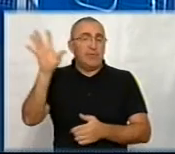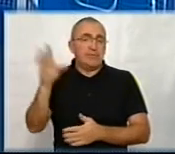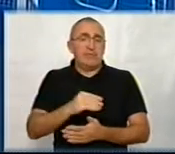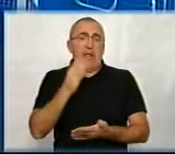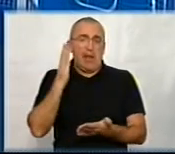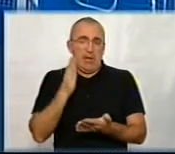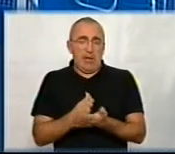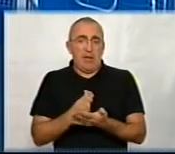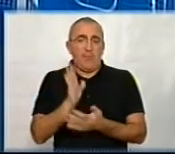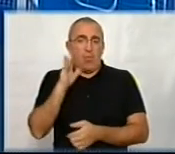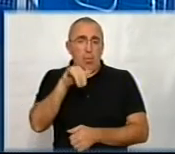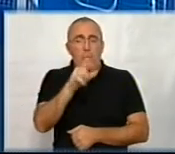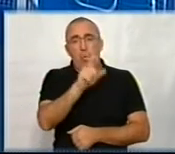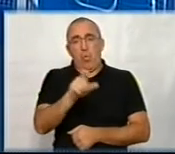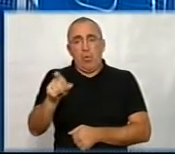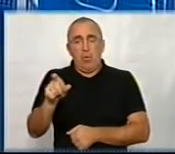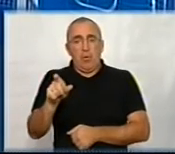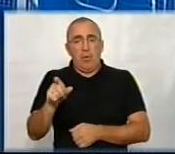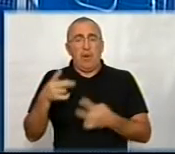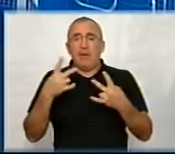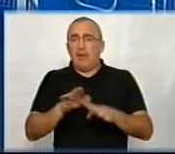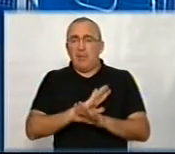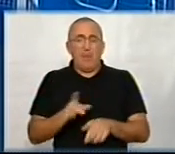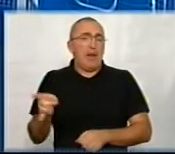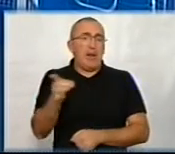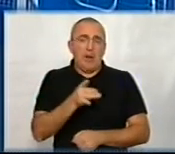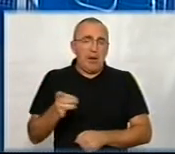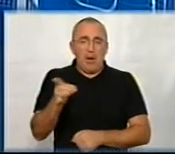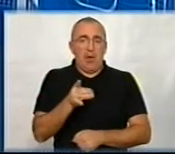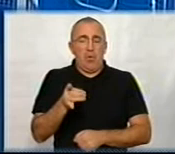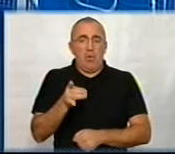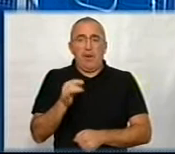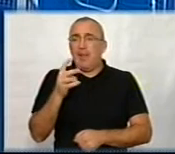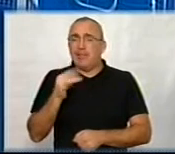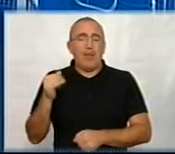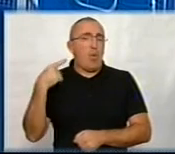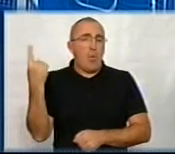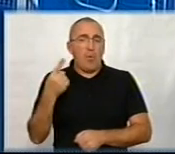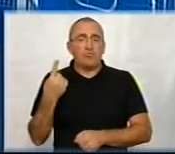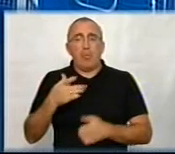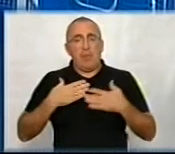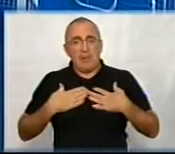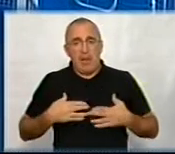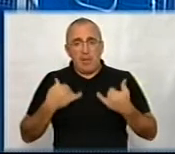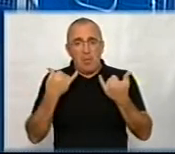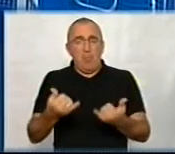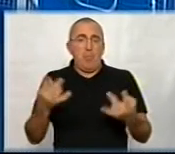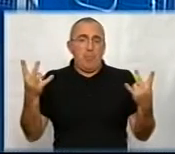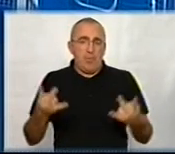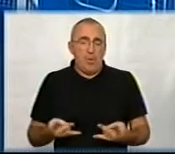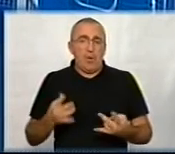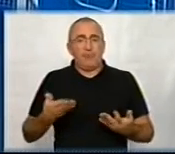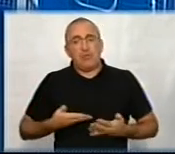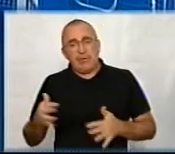в громаді. І нам потрібен не район, власне кажучи, не область, для того, щоб задовольняти їх потреби і в